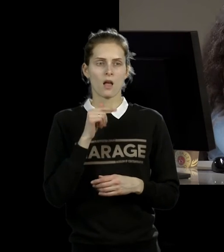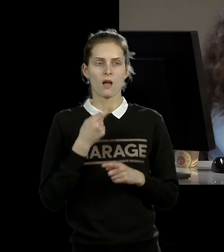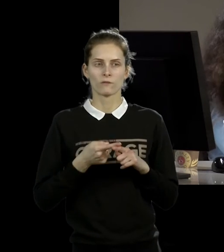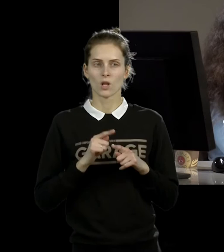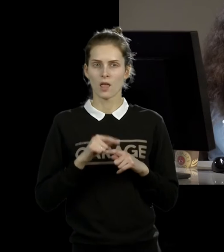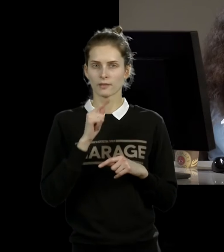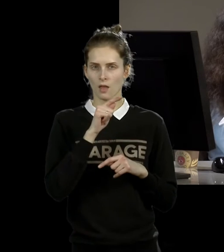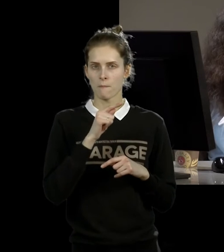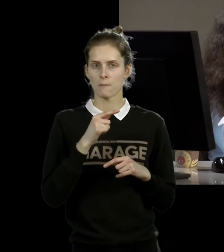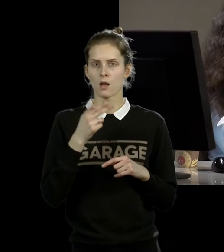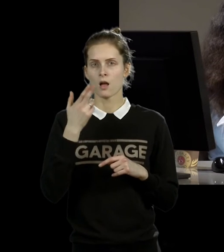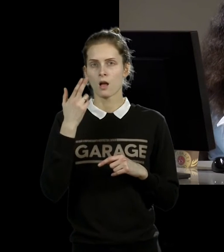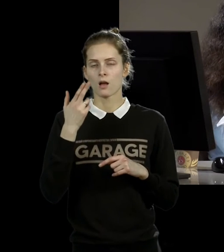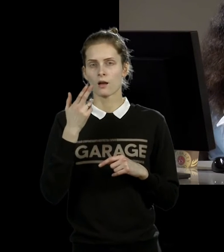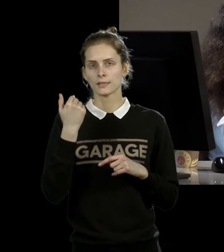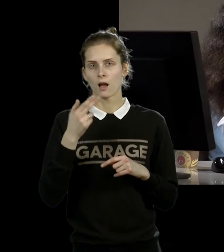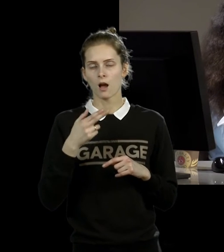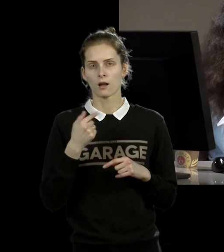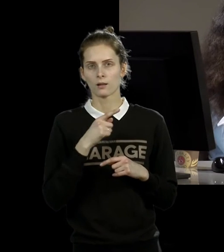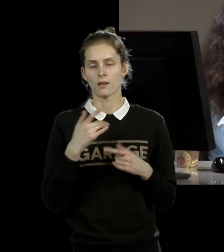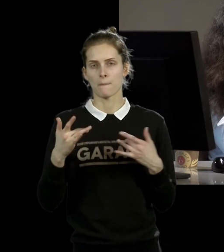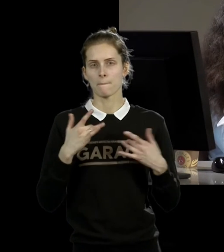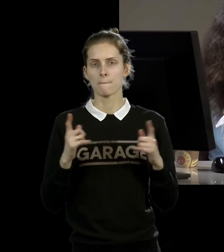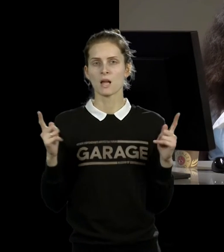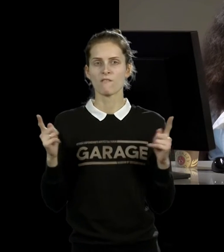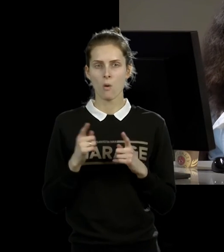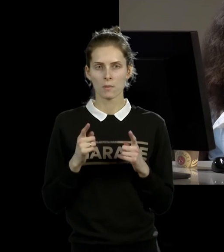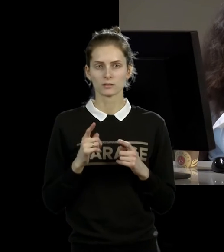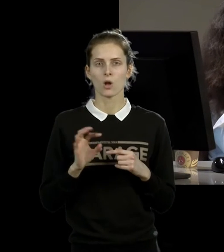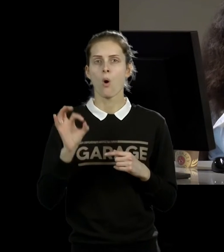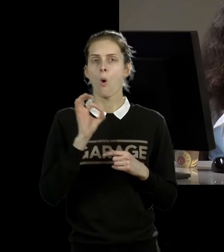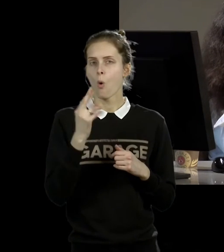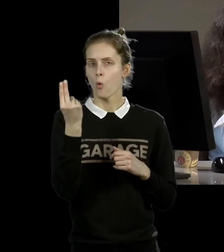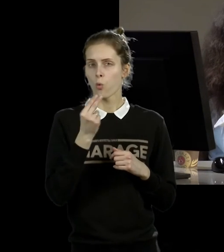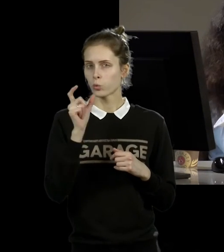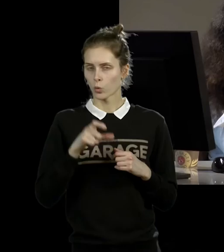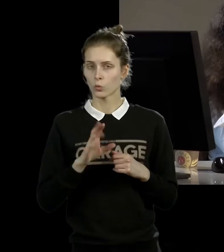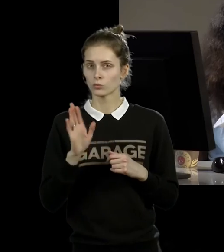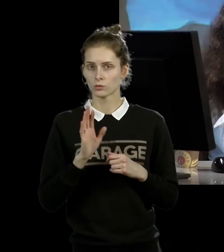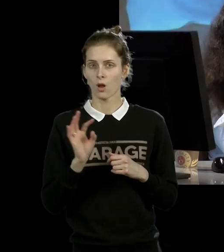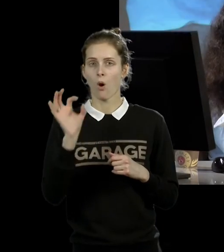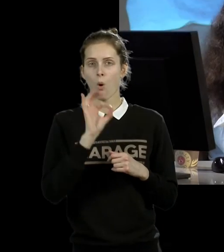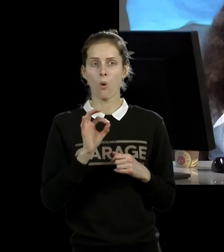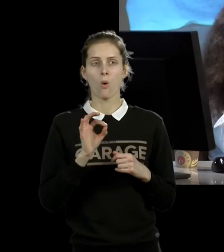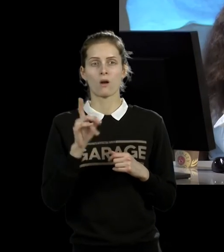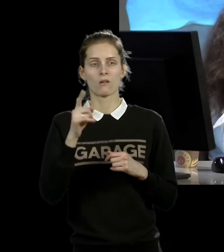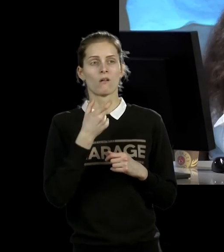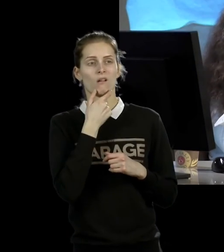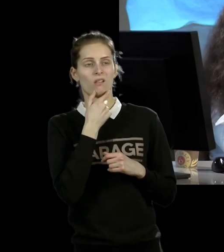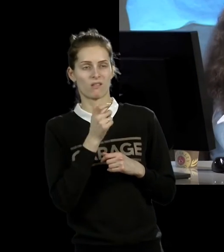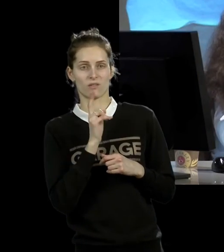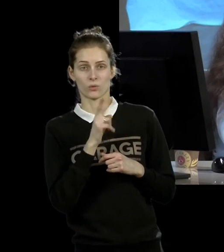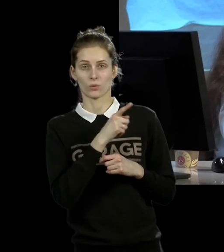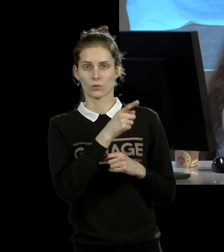художника, а про публику. Это провокация публики, и задача заставить ее